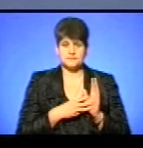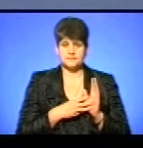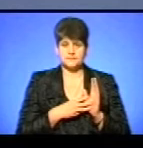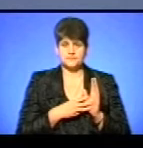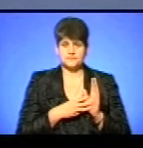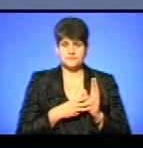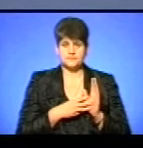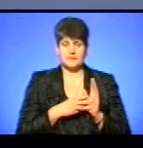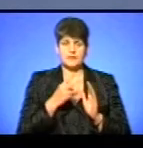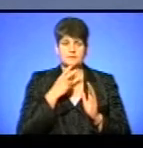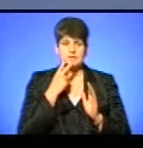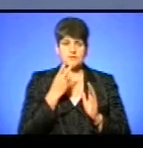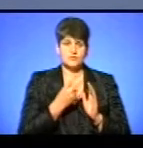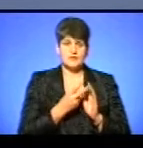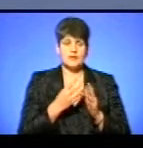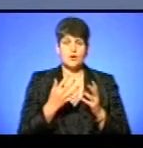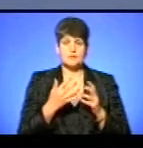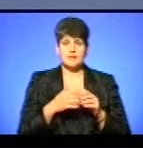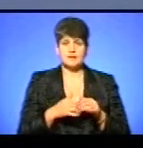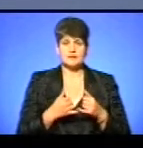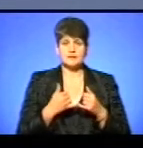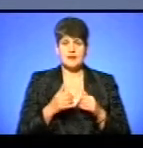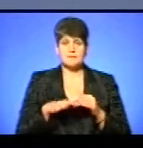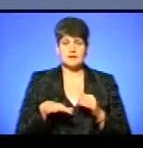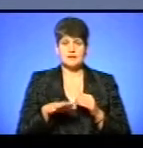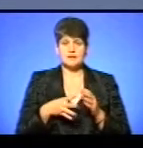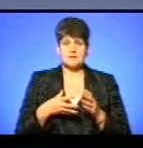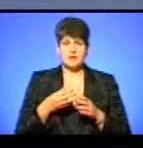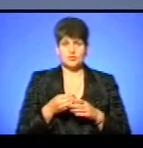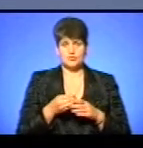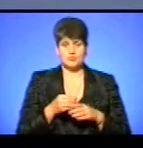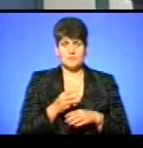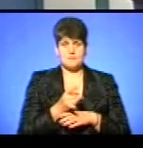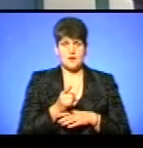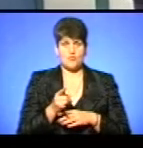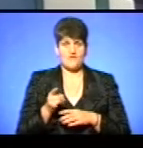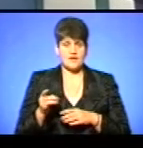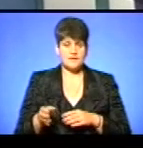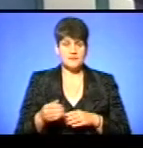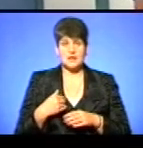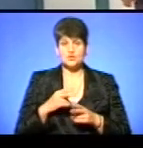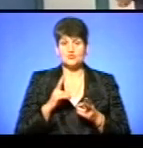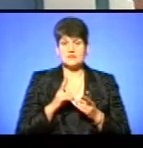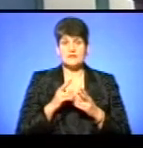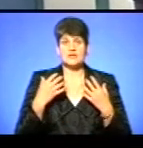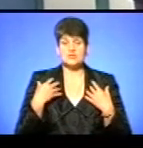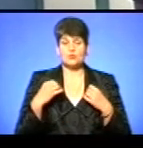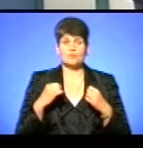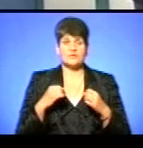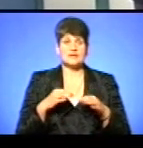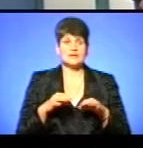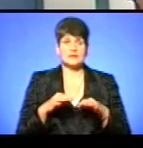де презентували обладнання для майданчиків для платного паркування. Я зустрівся з начальником управління транспорту